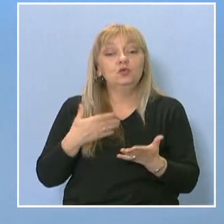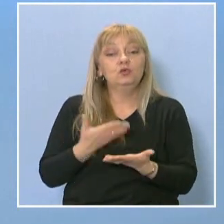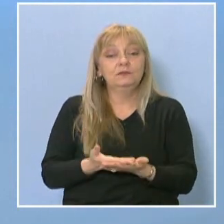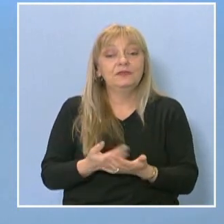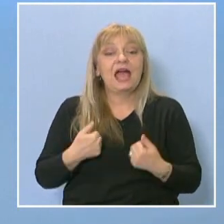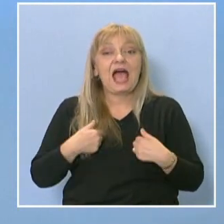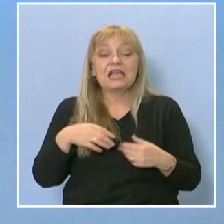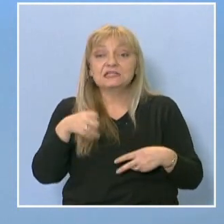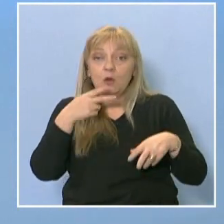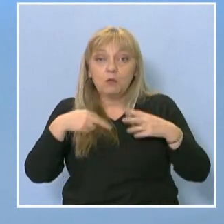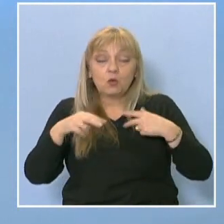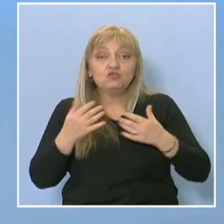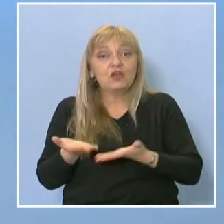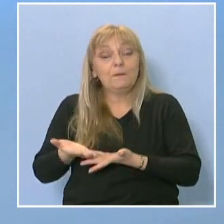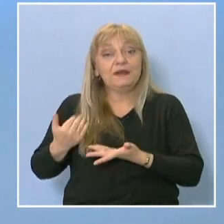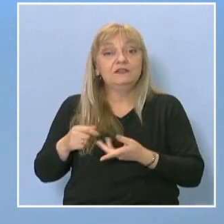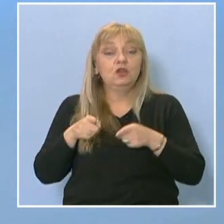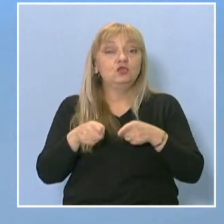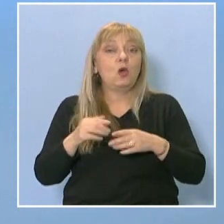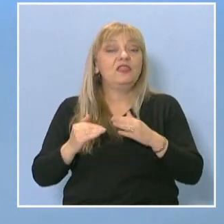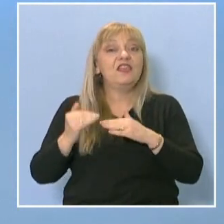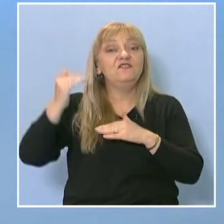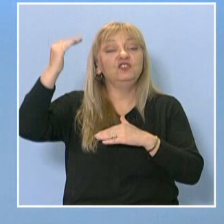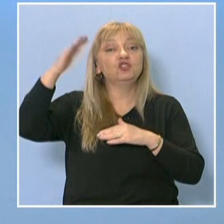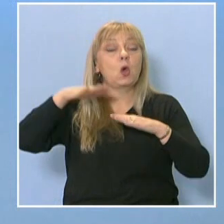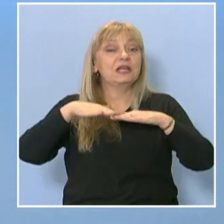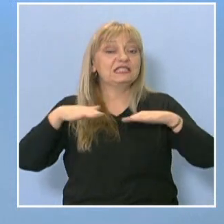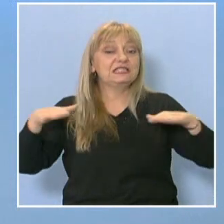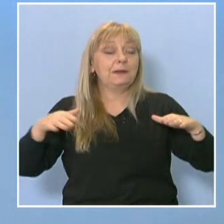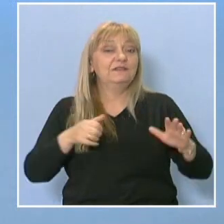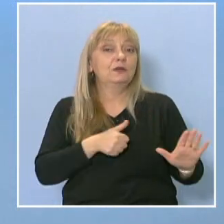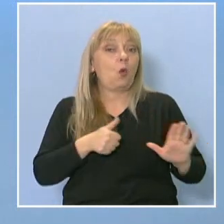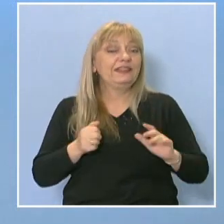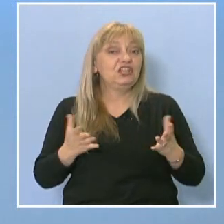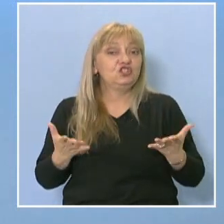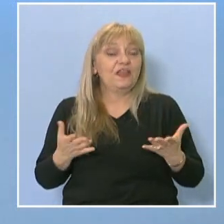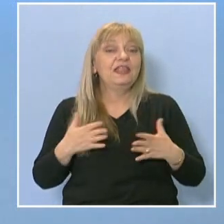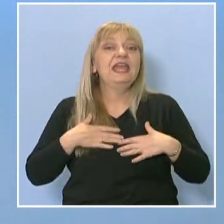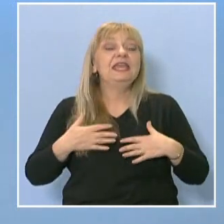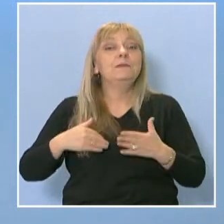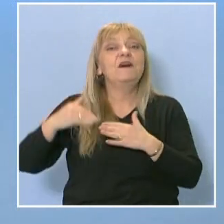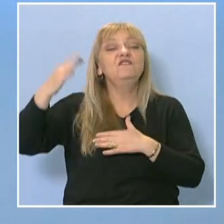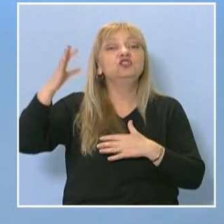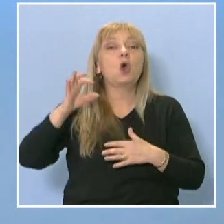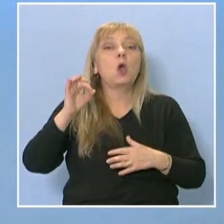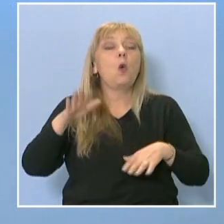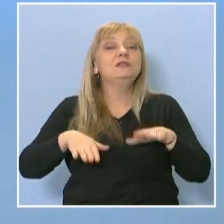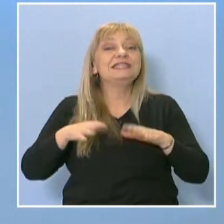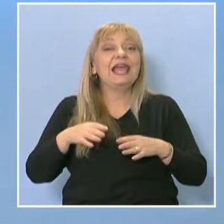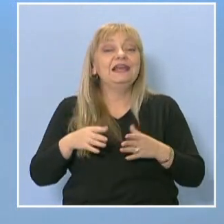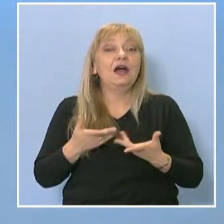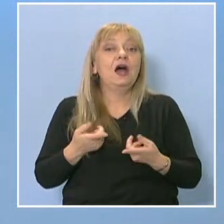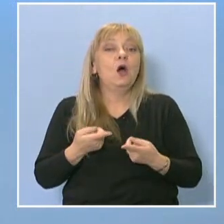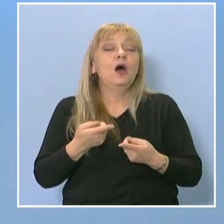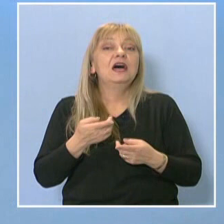предварително. Той е на много висока степен отличен. Има много висока оценка сред другите университети и